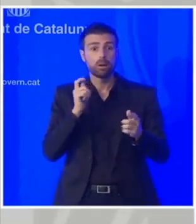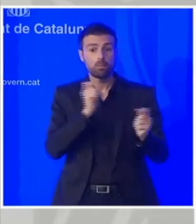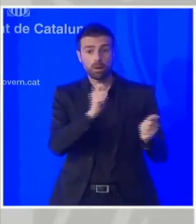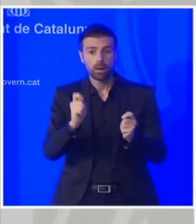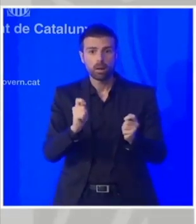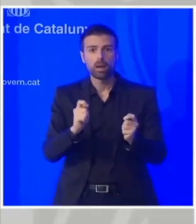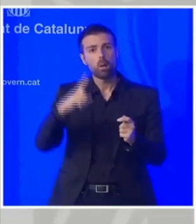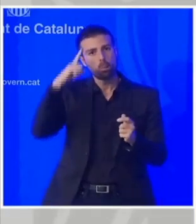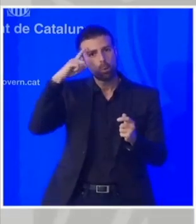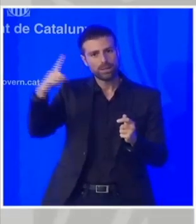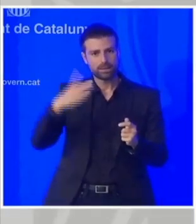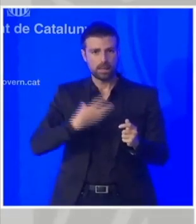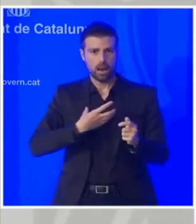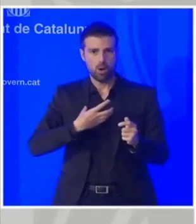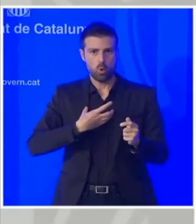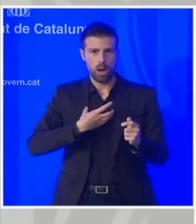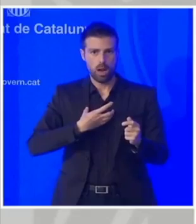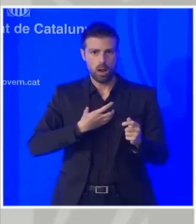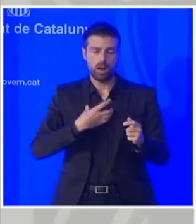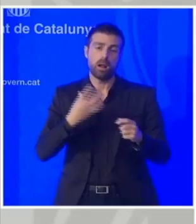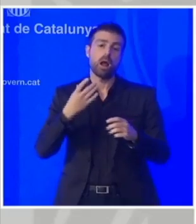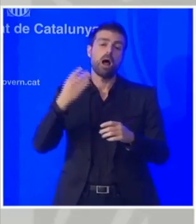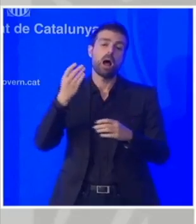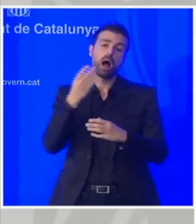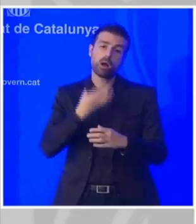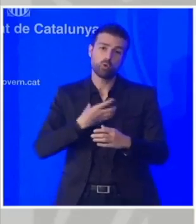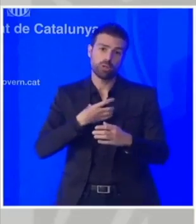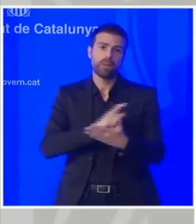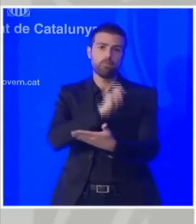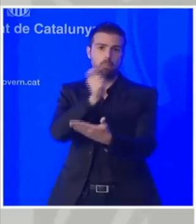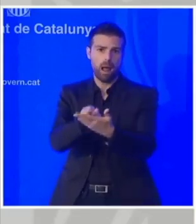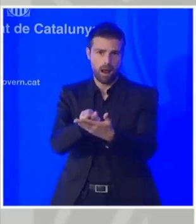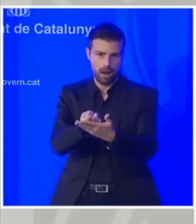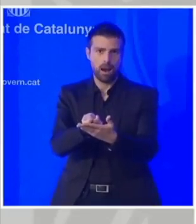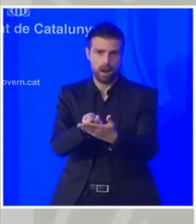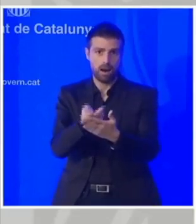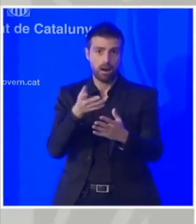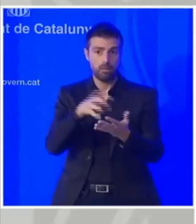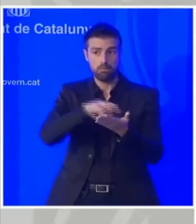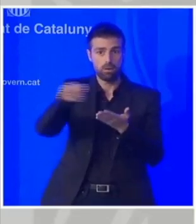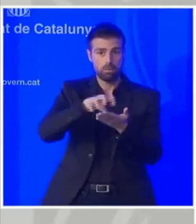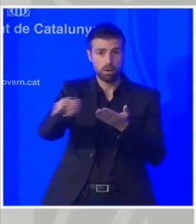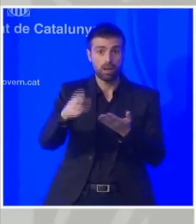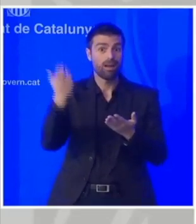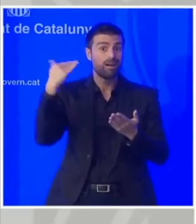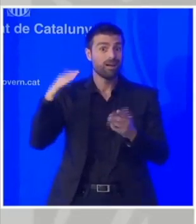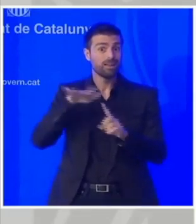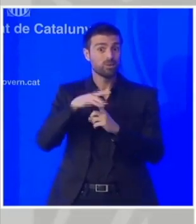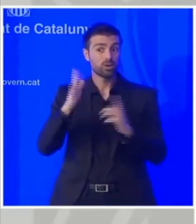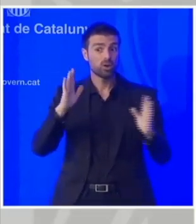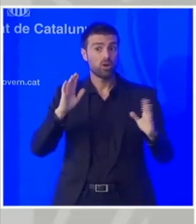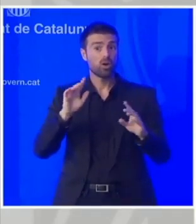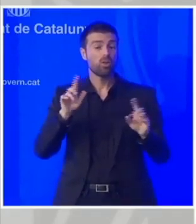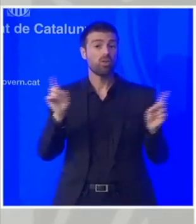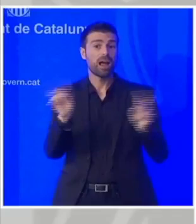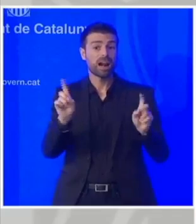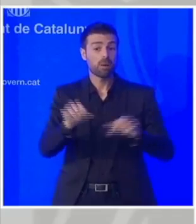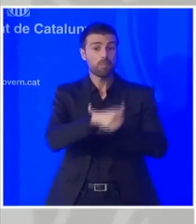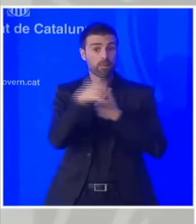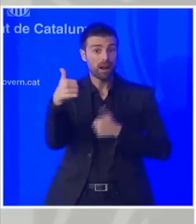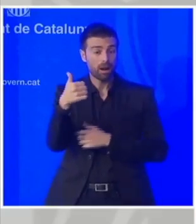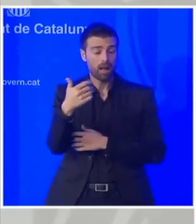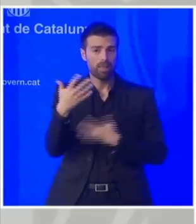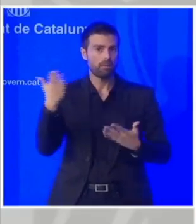policies locals i als ajuntaments i per tant aquella possibilitat que amb el primer estat d'alarma no teníem ara sí que hi la possibilitat que es pugui